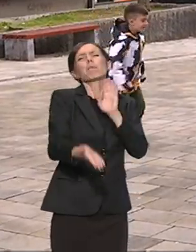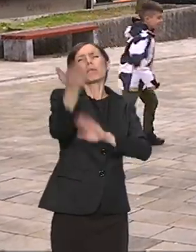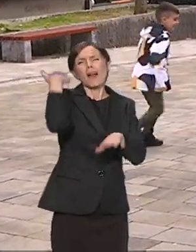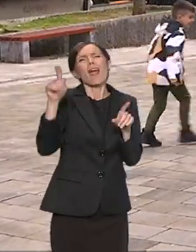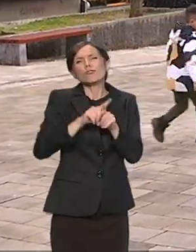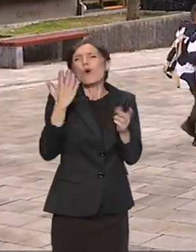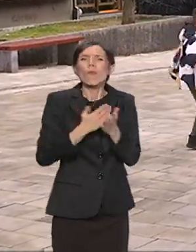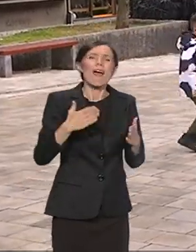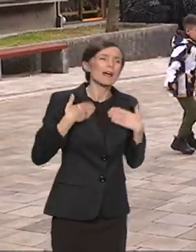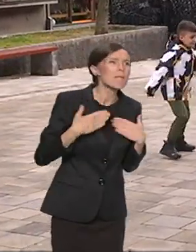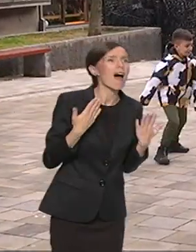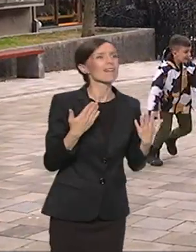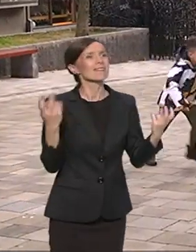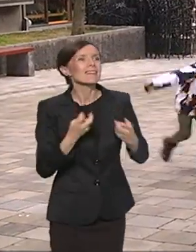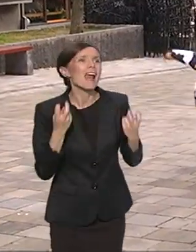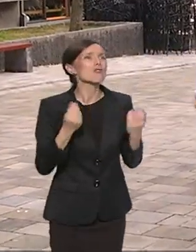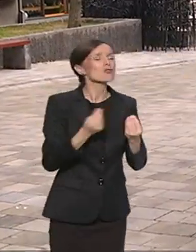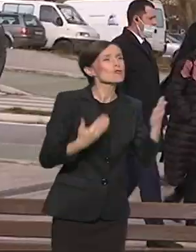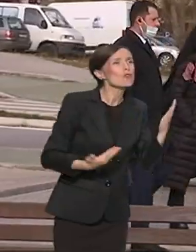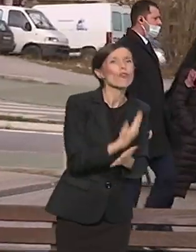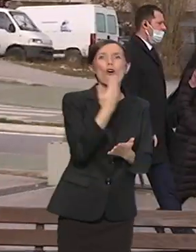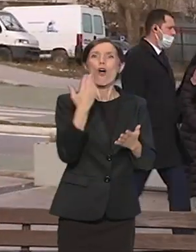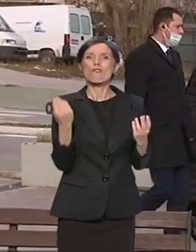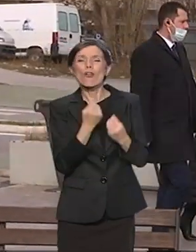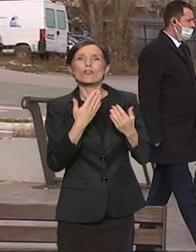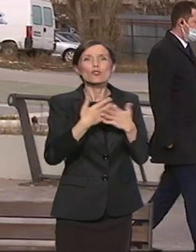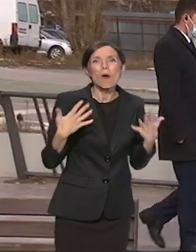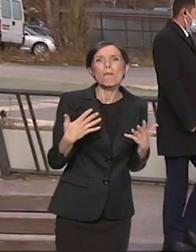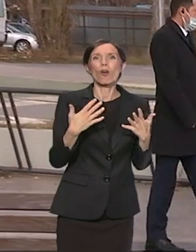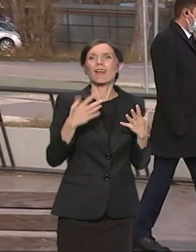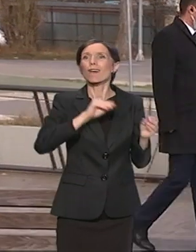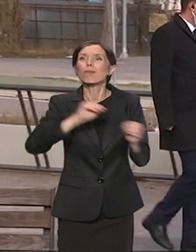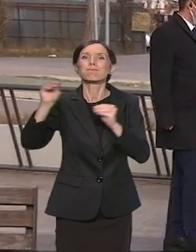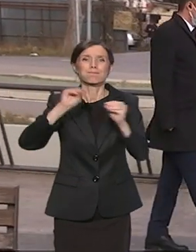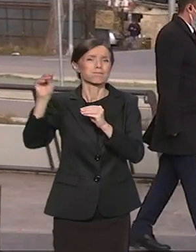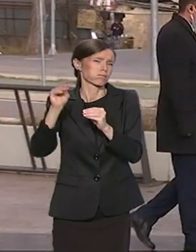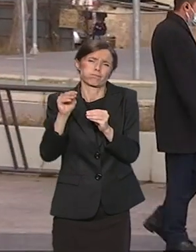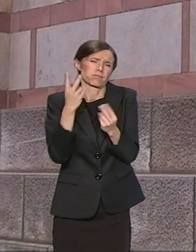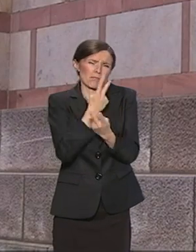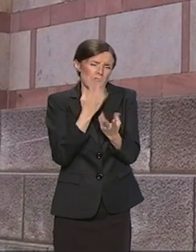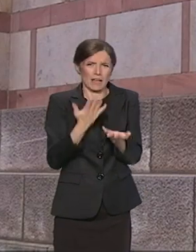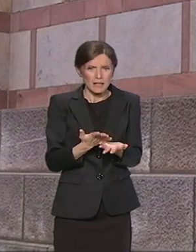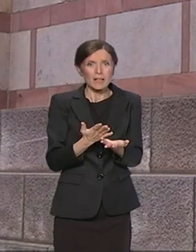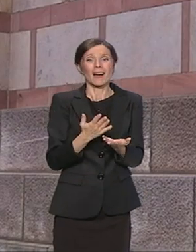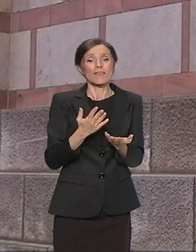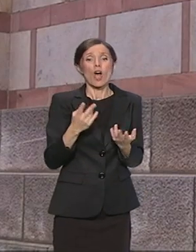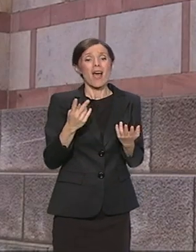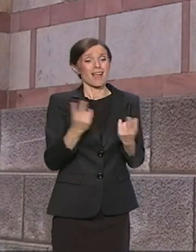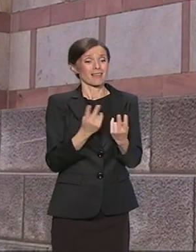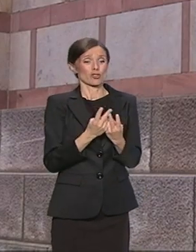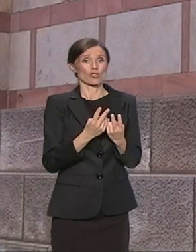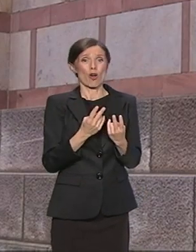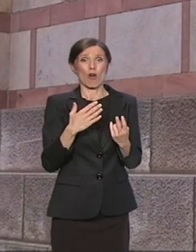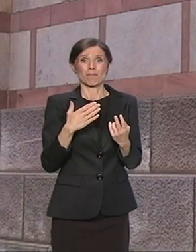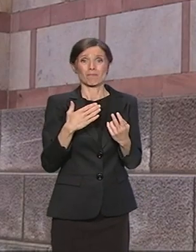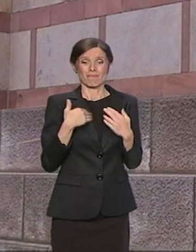savremenim aspektima života. Tako da je i mladima koji su se povukli i jednostavno ostali